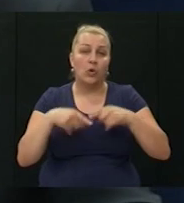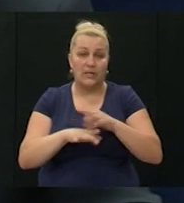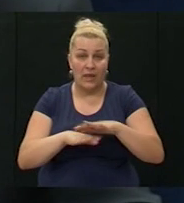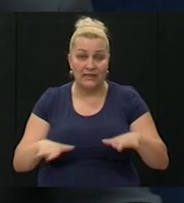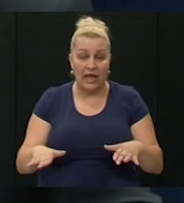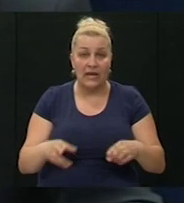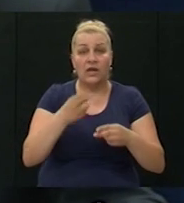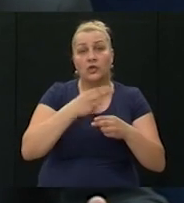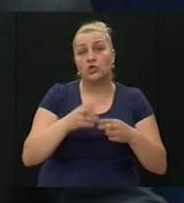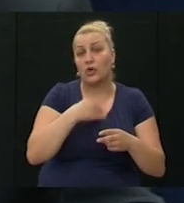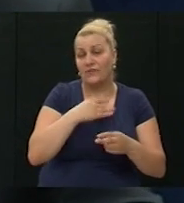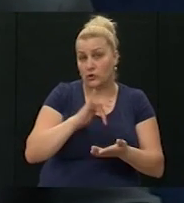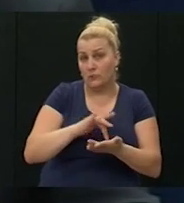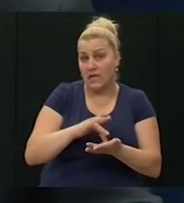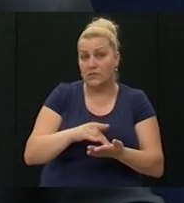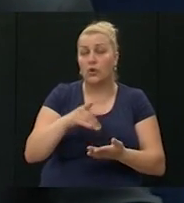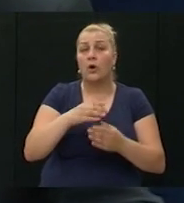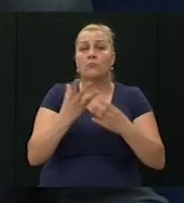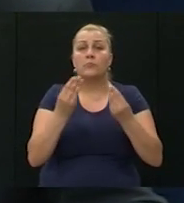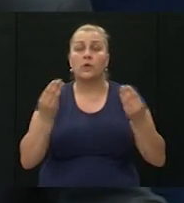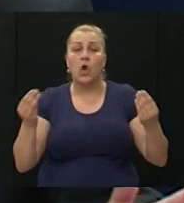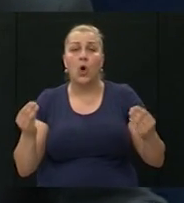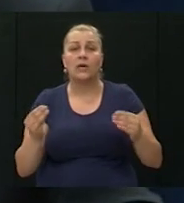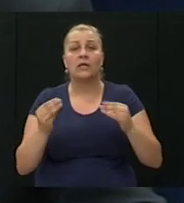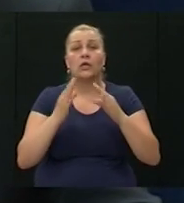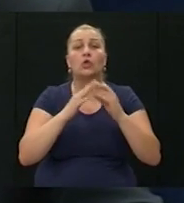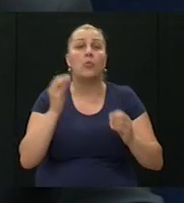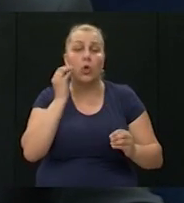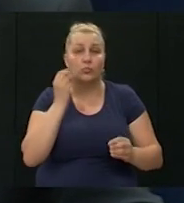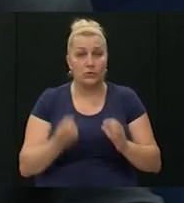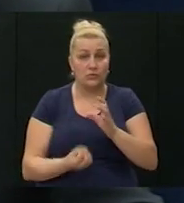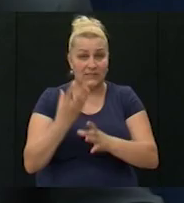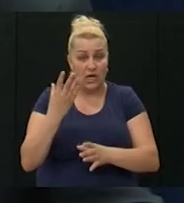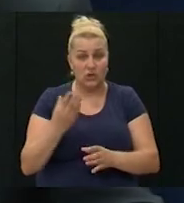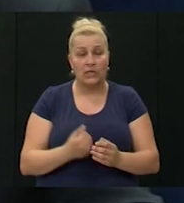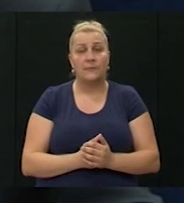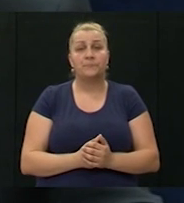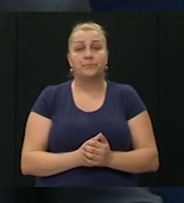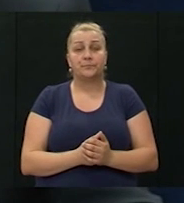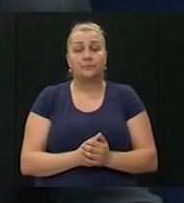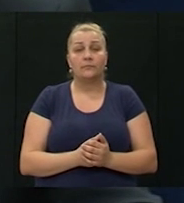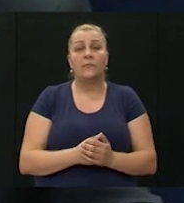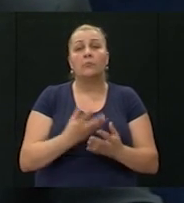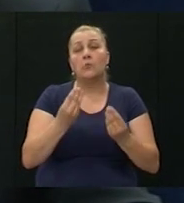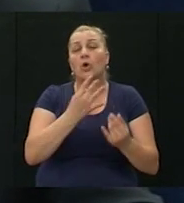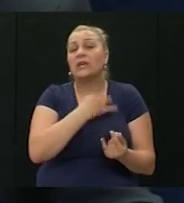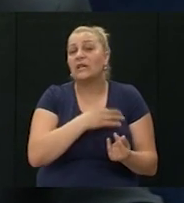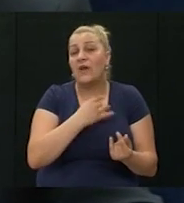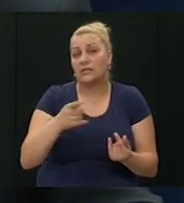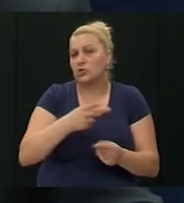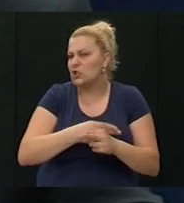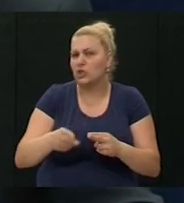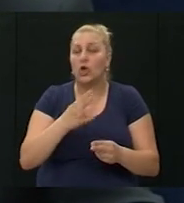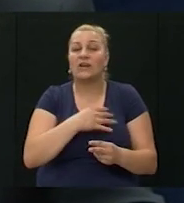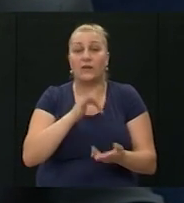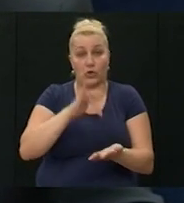hrvatskog mjesta, od kojeg su brojni domoljubi iznikli gospodin Karamarko, pa vaš general Klanac, i još mnogi brojni Hrvati, čisto hrvatsko